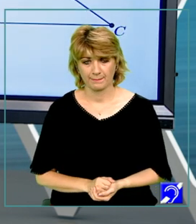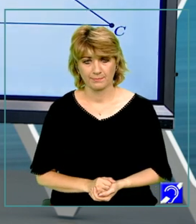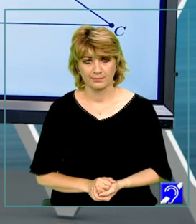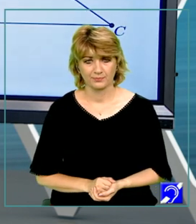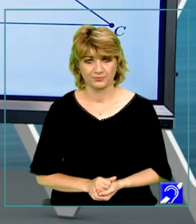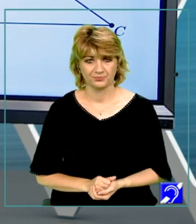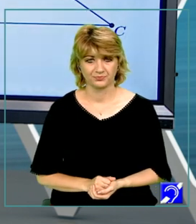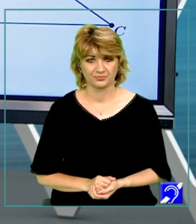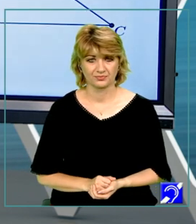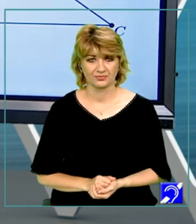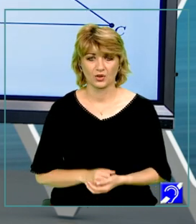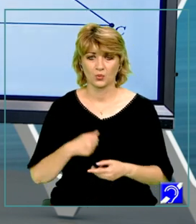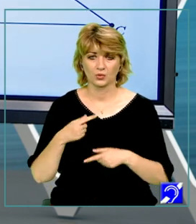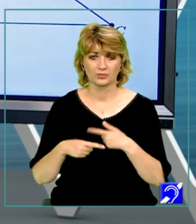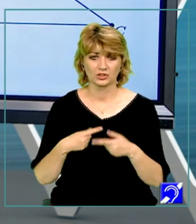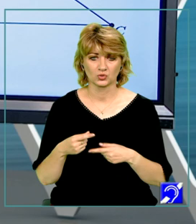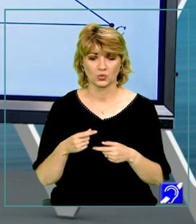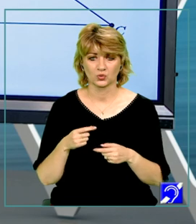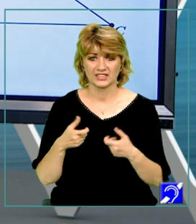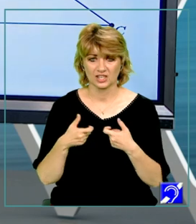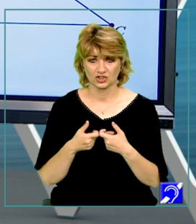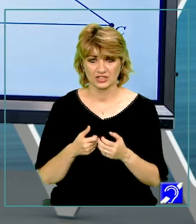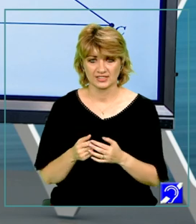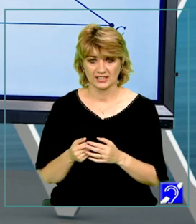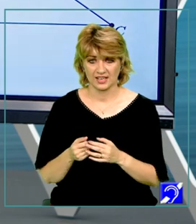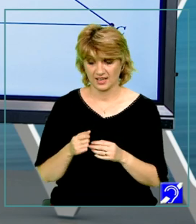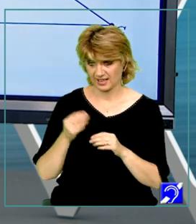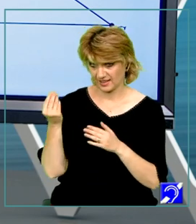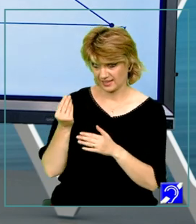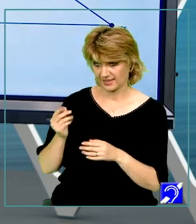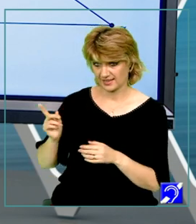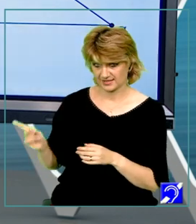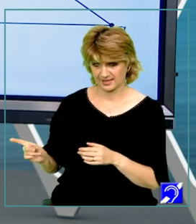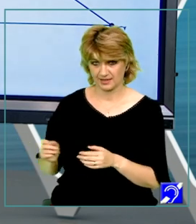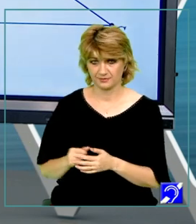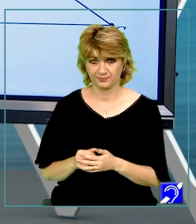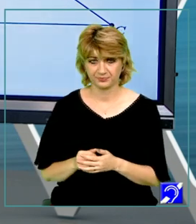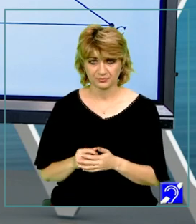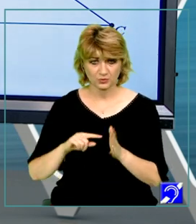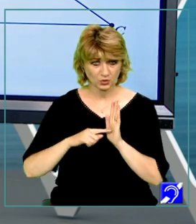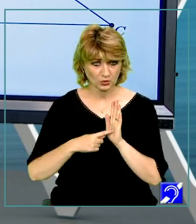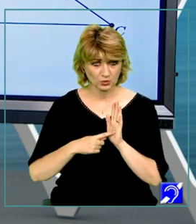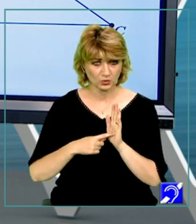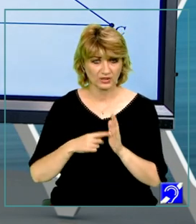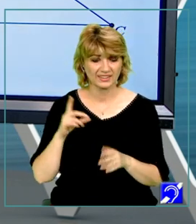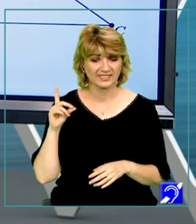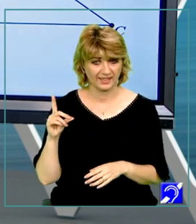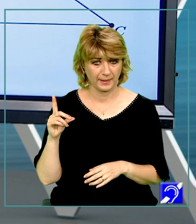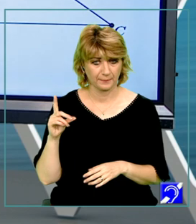Un nou exercițiu. În figura alăturată, punctul D